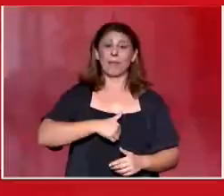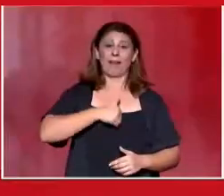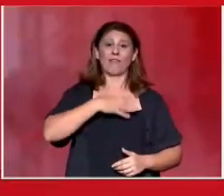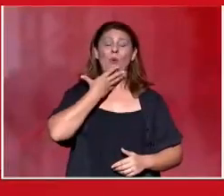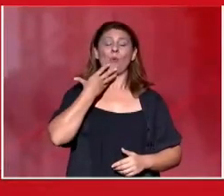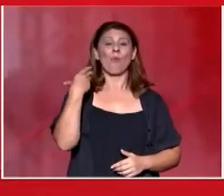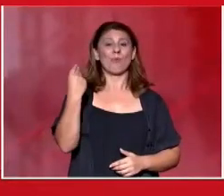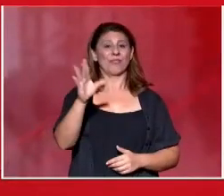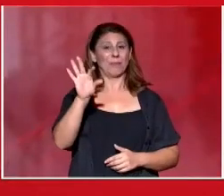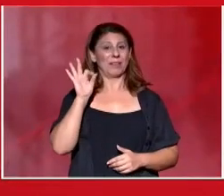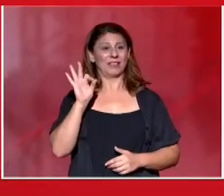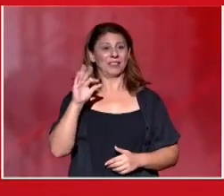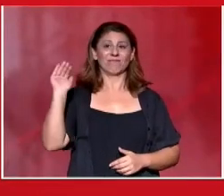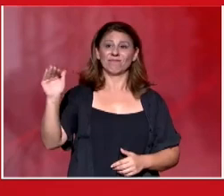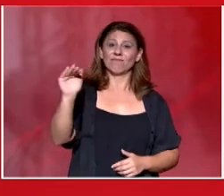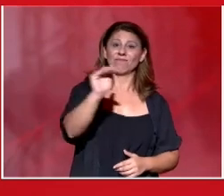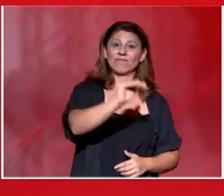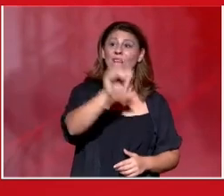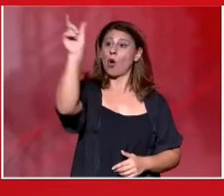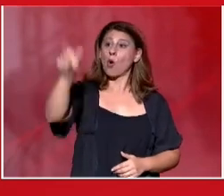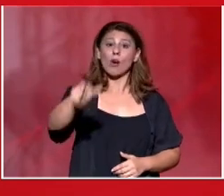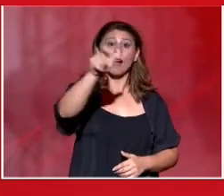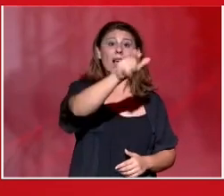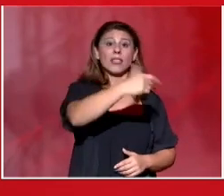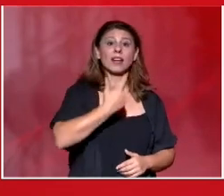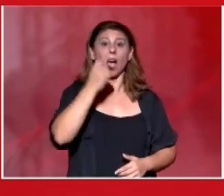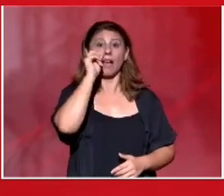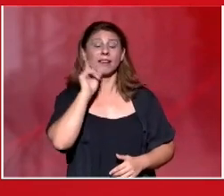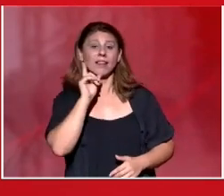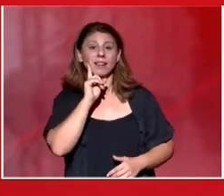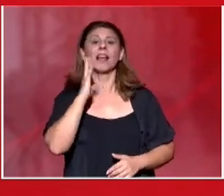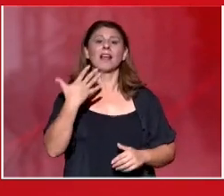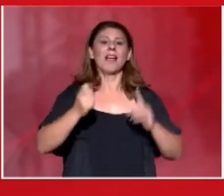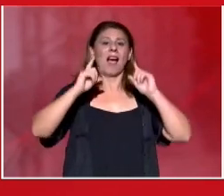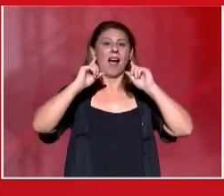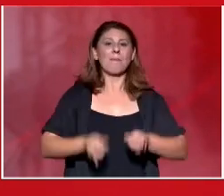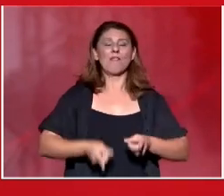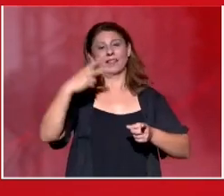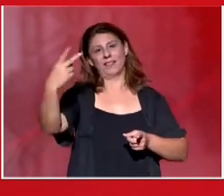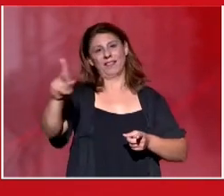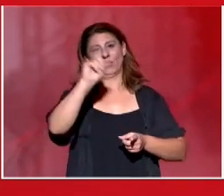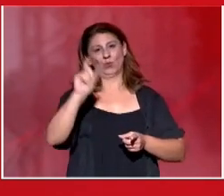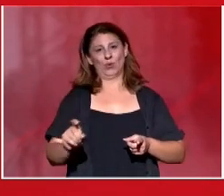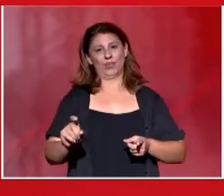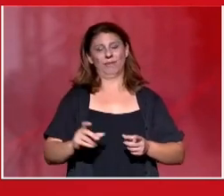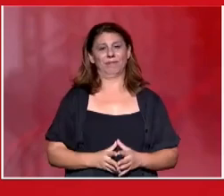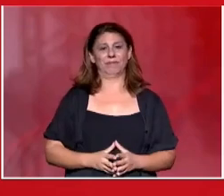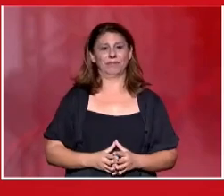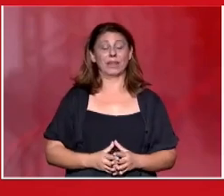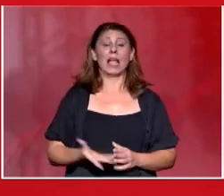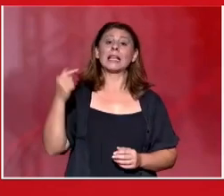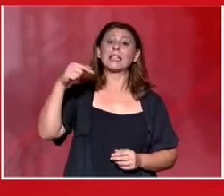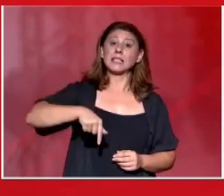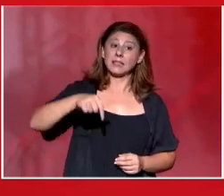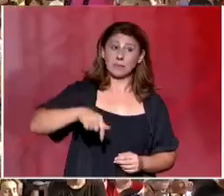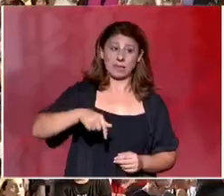επιλογή καλούμε κάθε νέο και νέα να την κάνει απόφαση για τη δική του ζωή. Οι σημερινές,